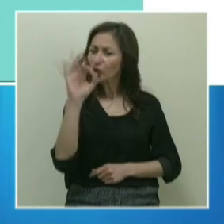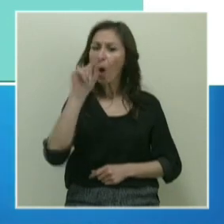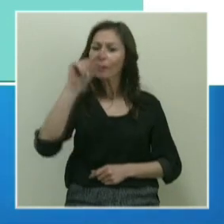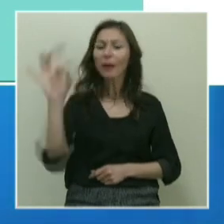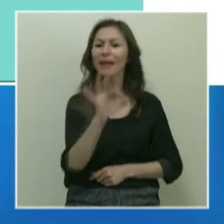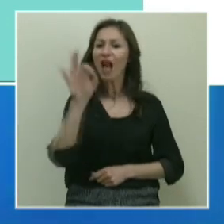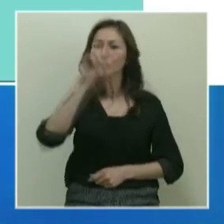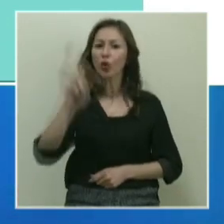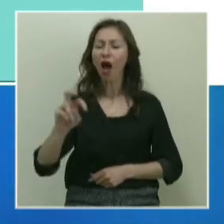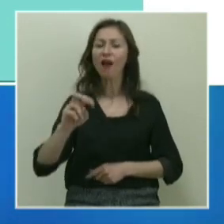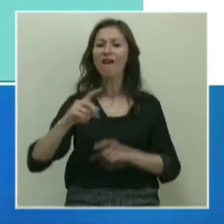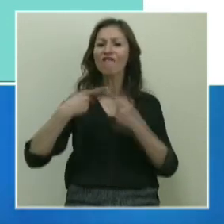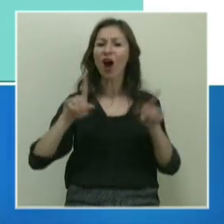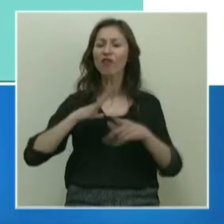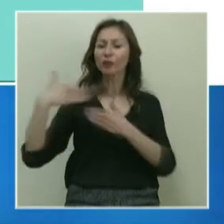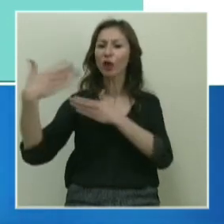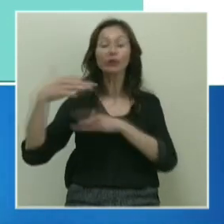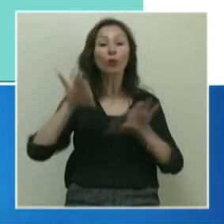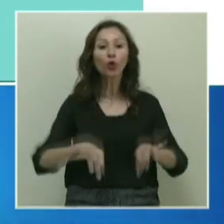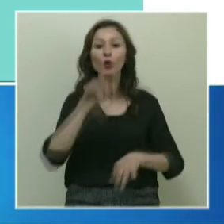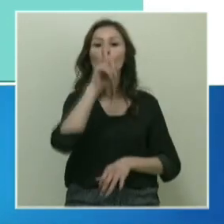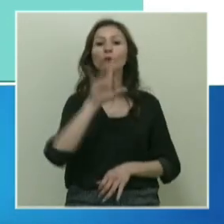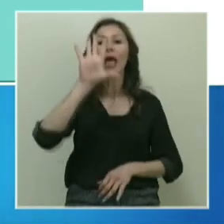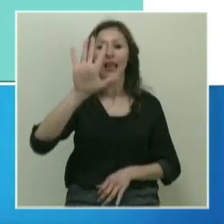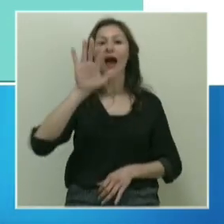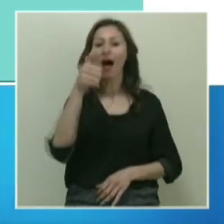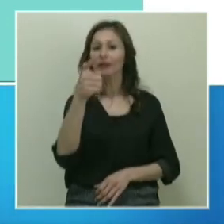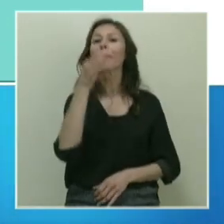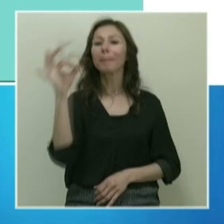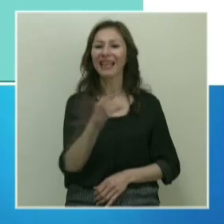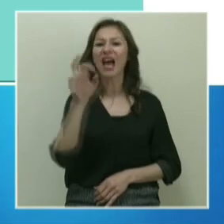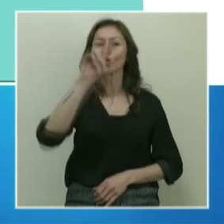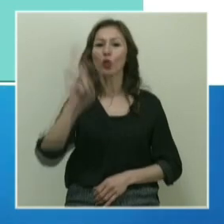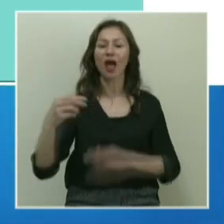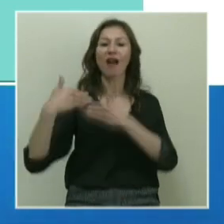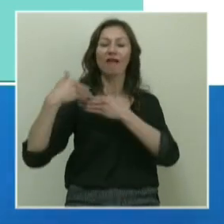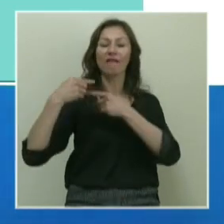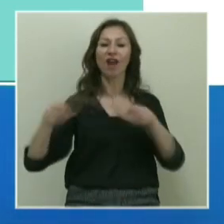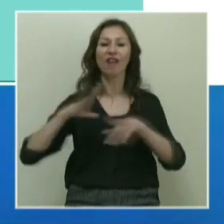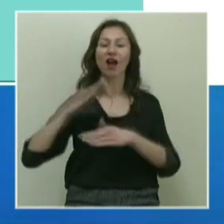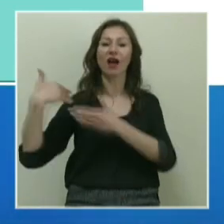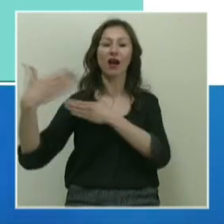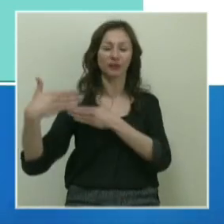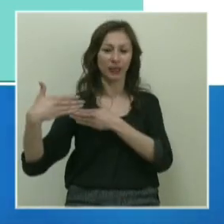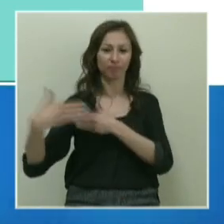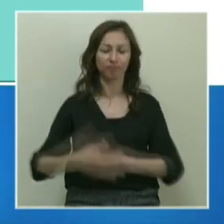milyar dolar fark varmış aramızda. Bugün 156 milyar dolar fark var aramızda.